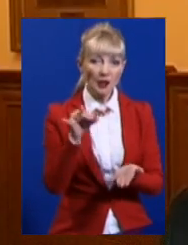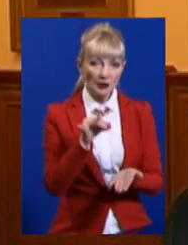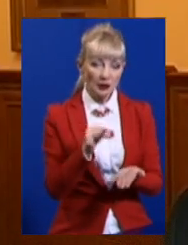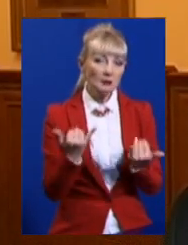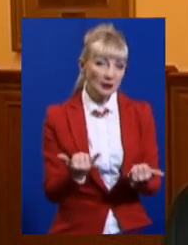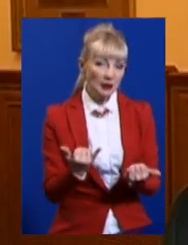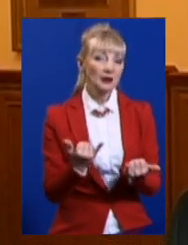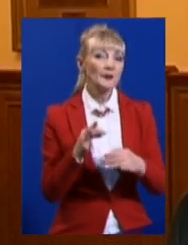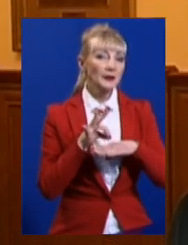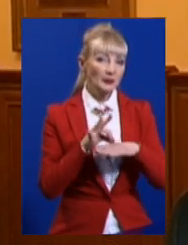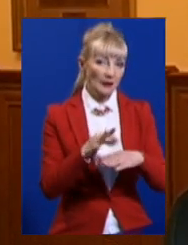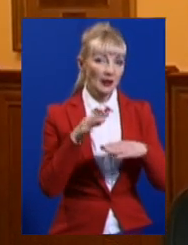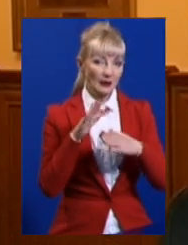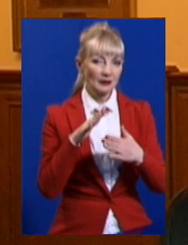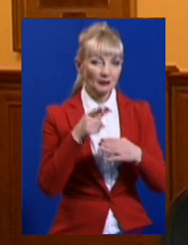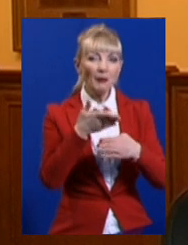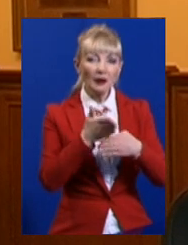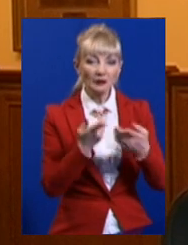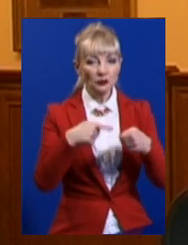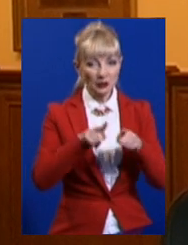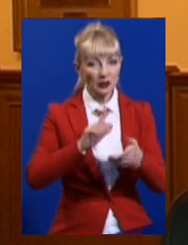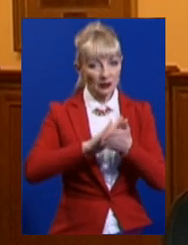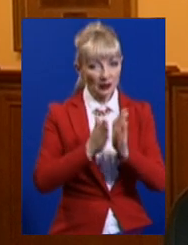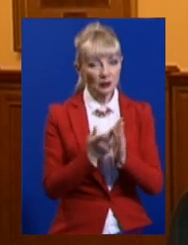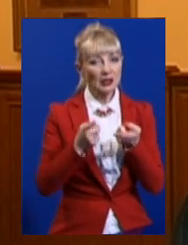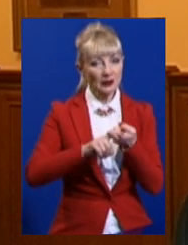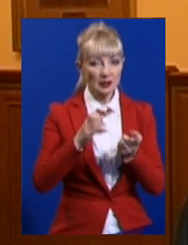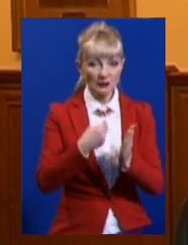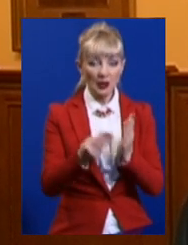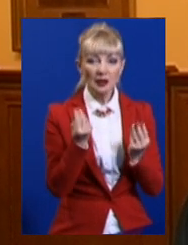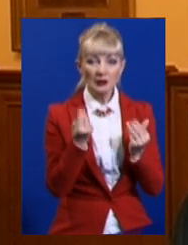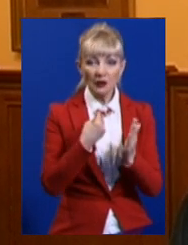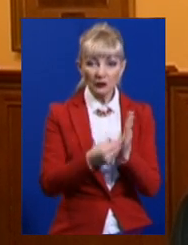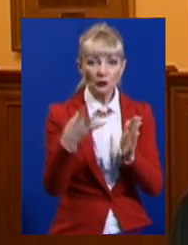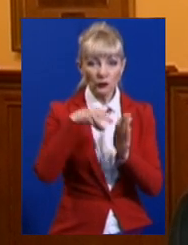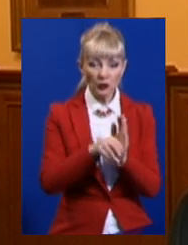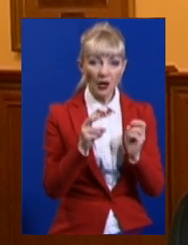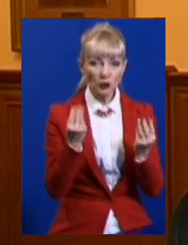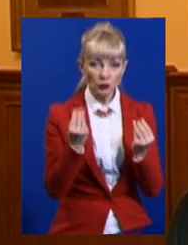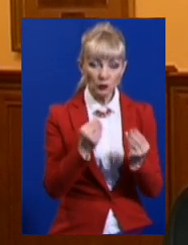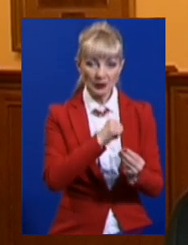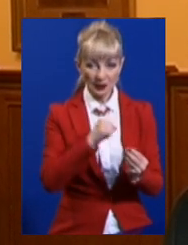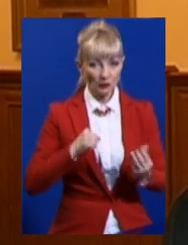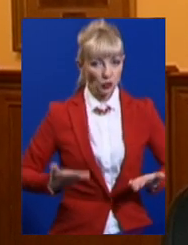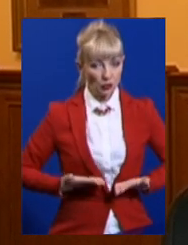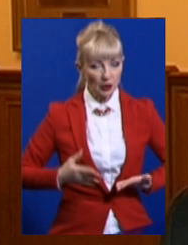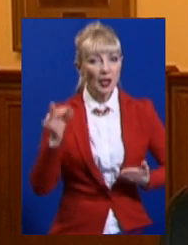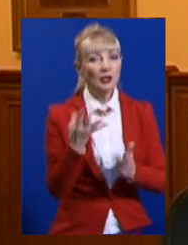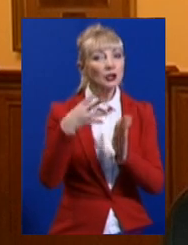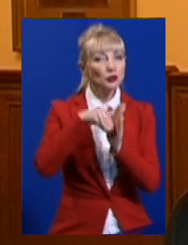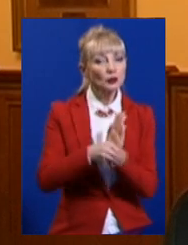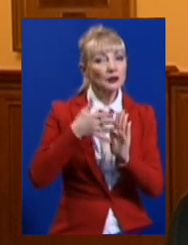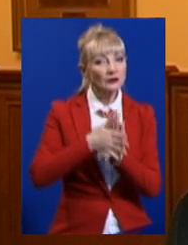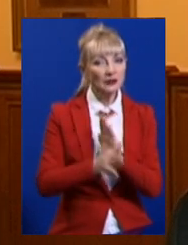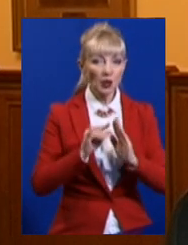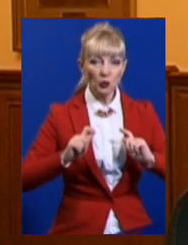нині провели майже половину таких угод, пов'язаних з викупом. Ціна викупу включає в себе як вартість самого об'єкта, так і вартість тих витрат